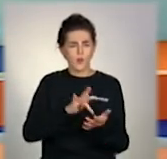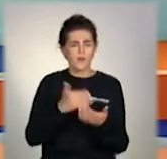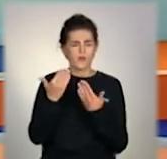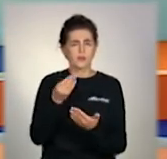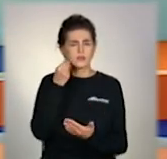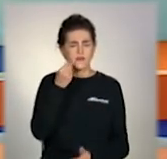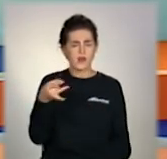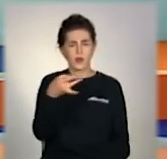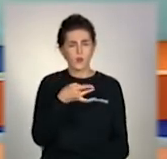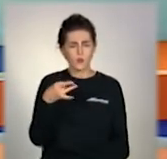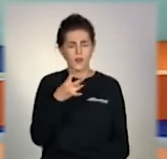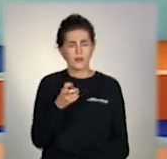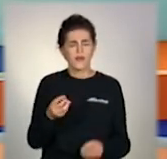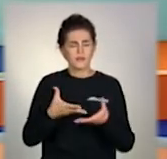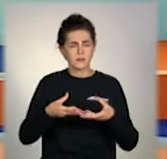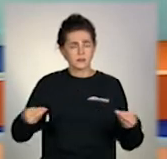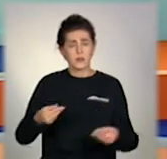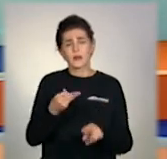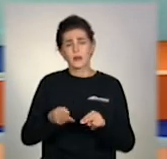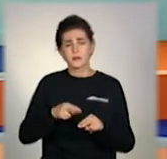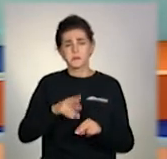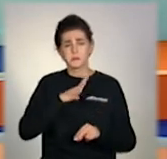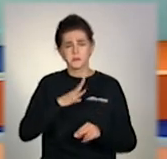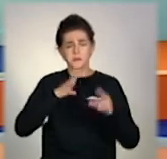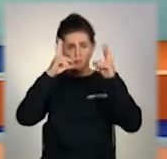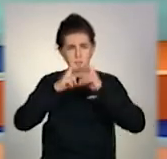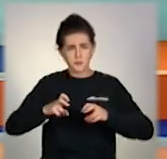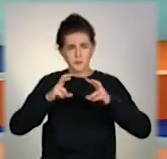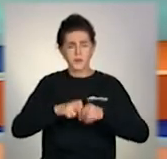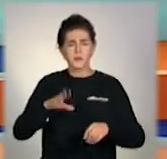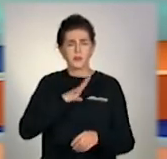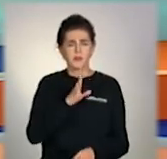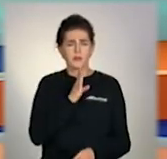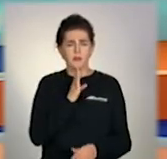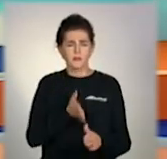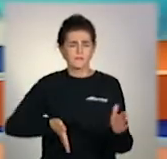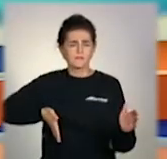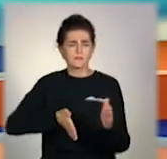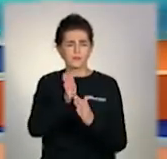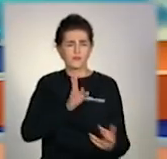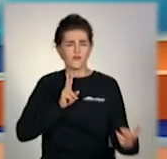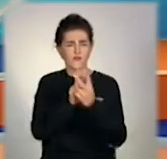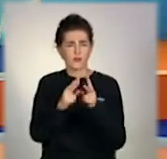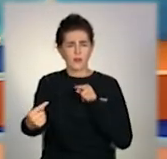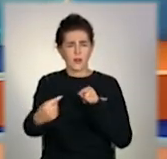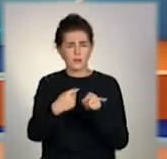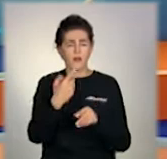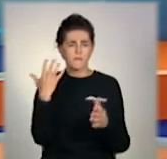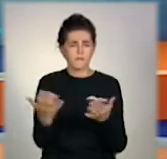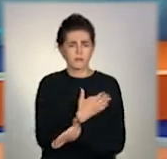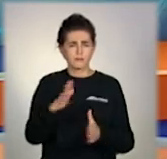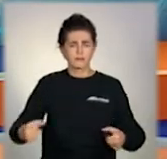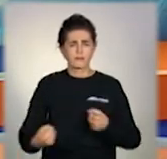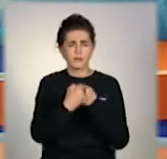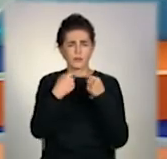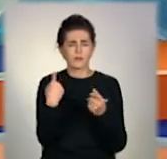'янському районі. Навесні, як з'ясували слідчі, дівчина виїхала на зустрічну смугу та зіткнулася